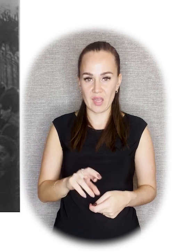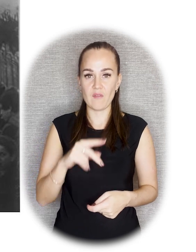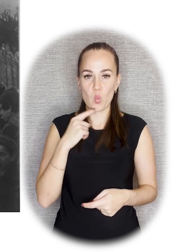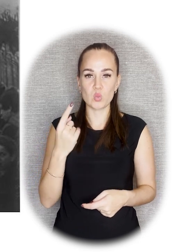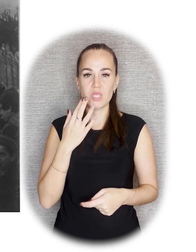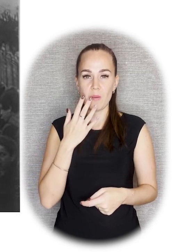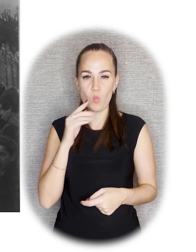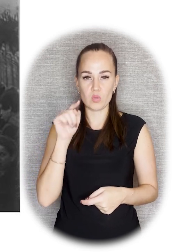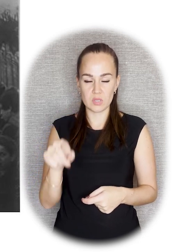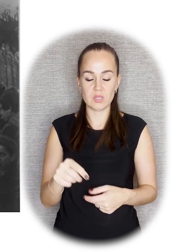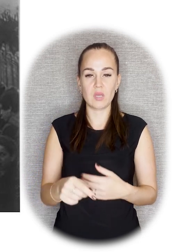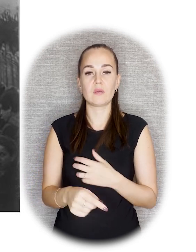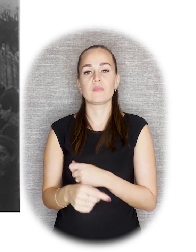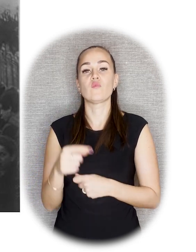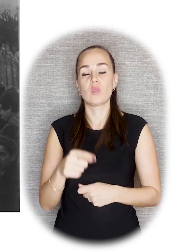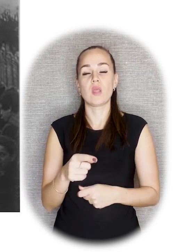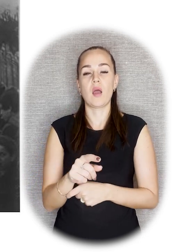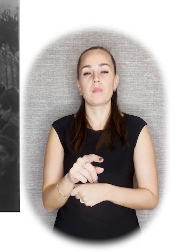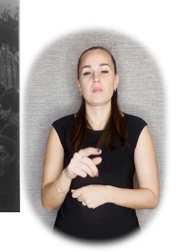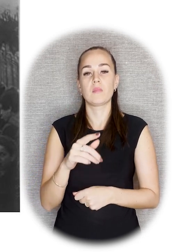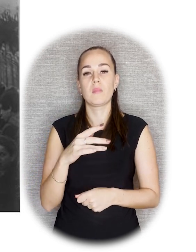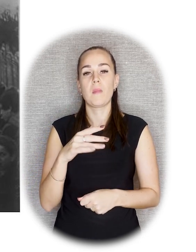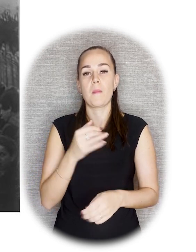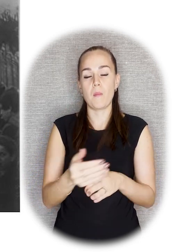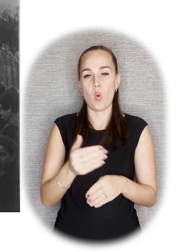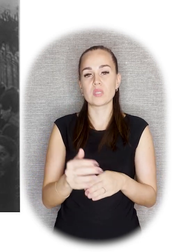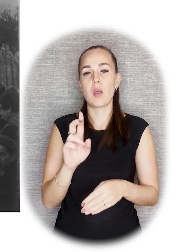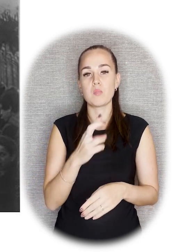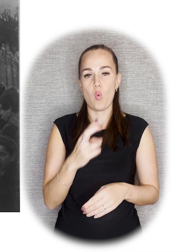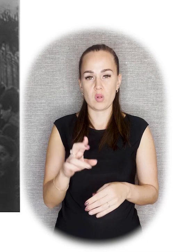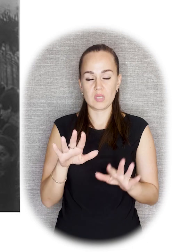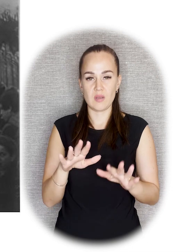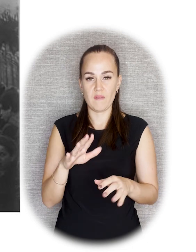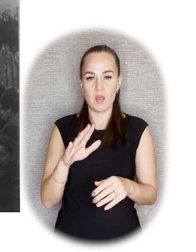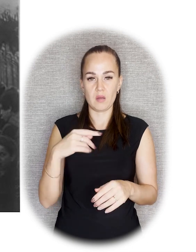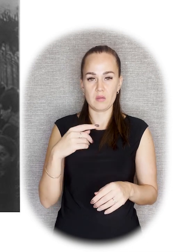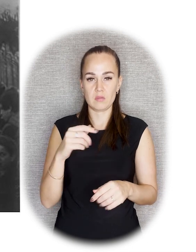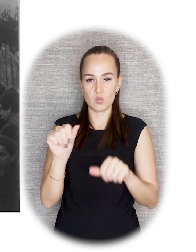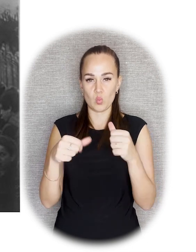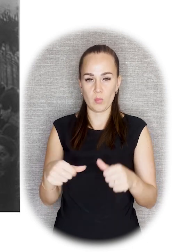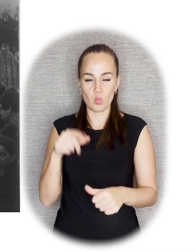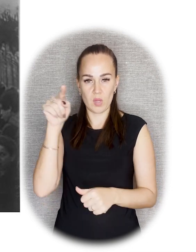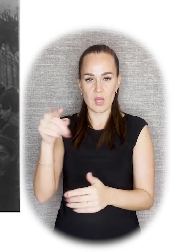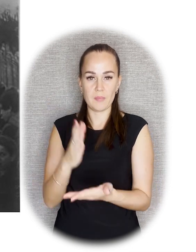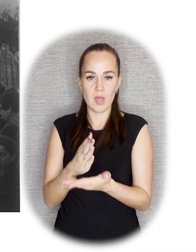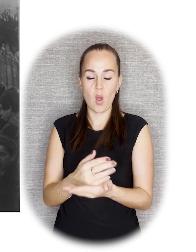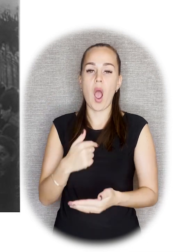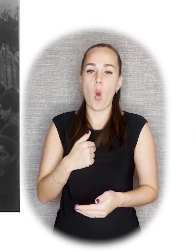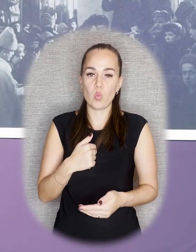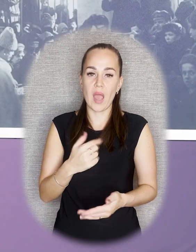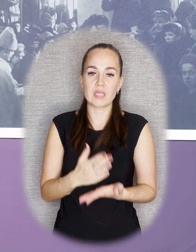Сейчас там находится, соответственно, авторская гипсовая отливка и более поздняя бронзовая. А у нас находится более поздняя